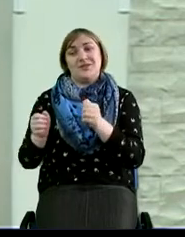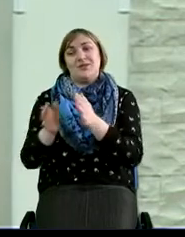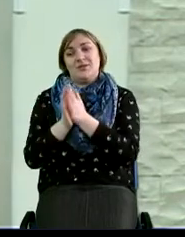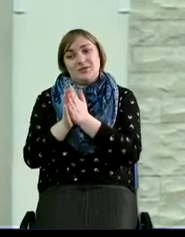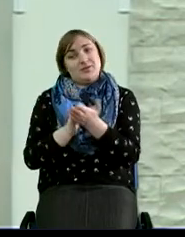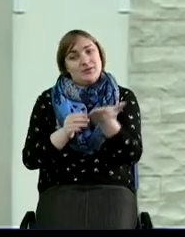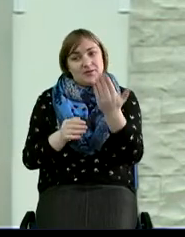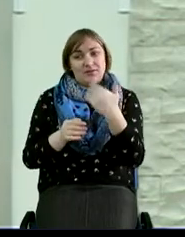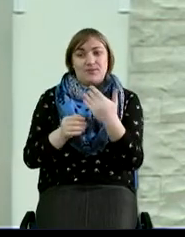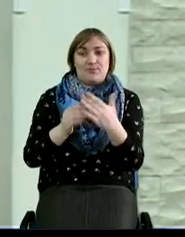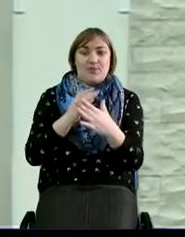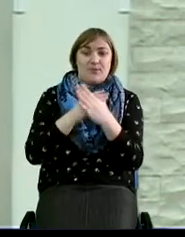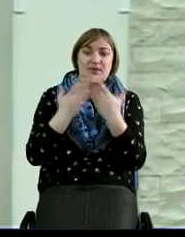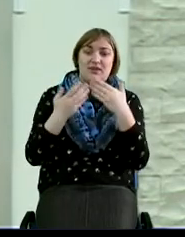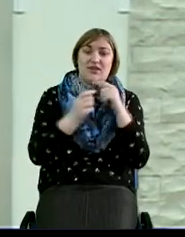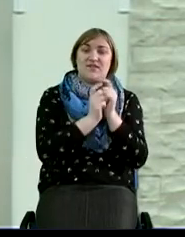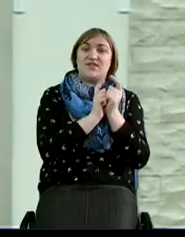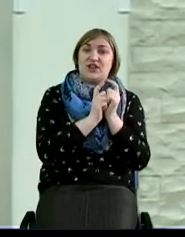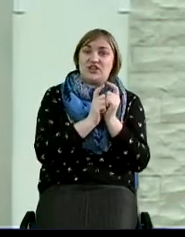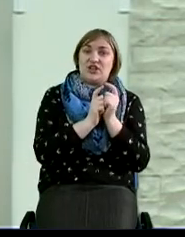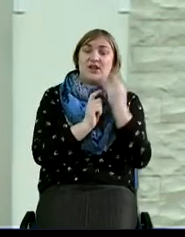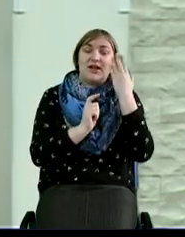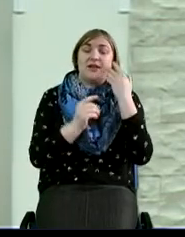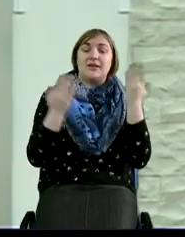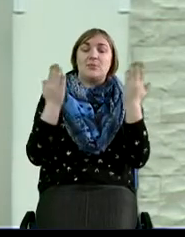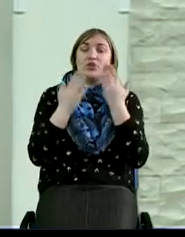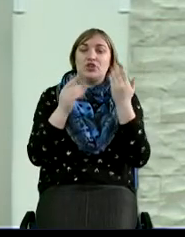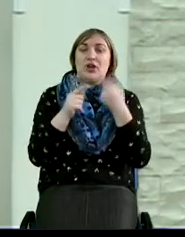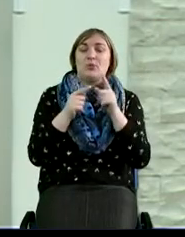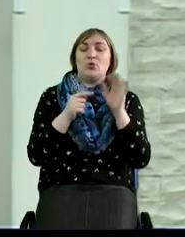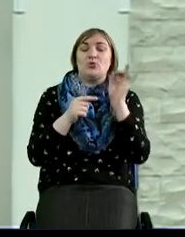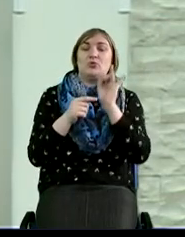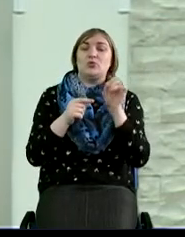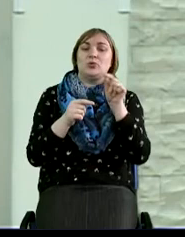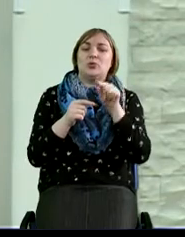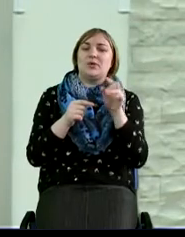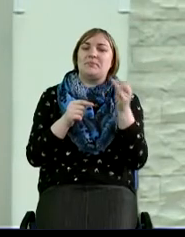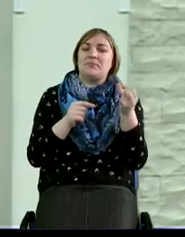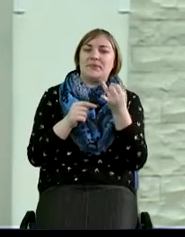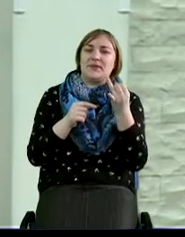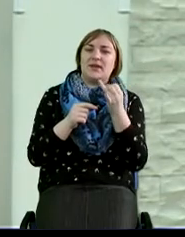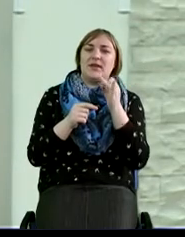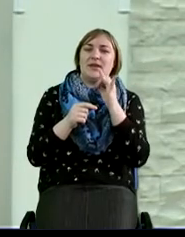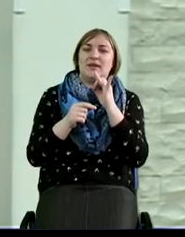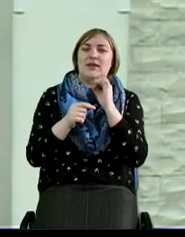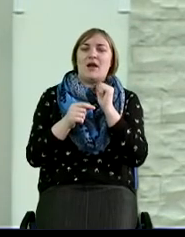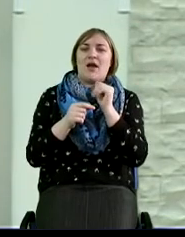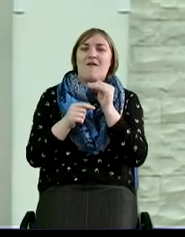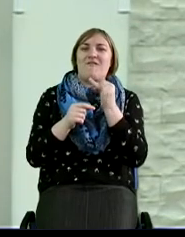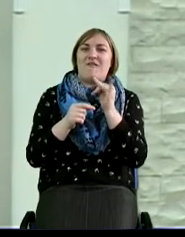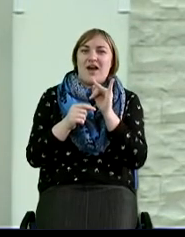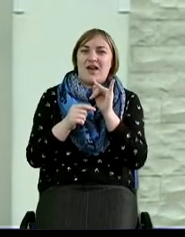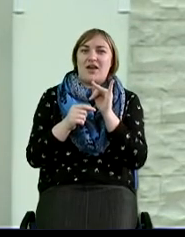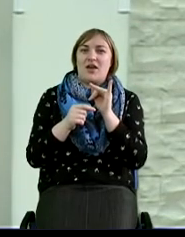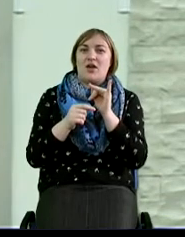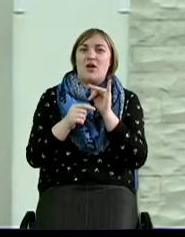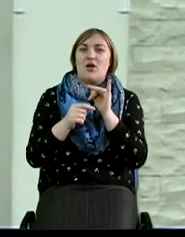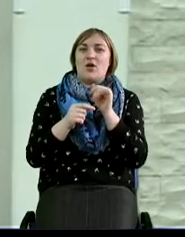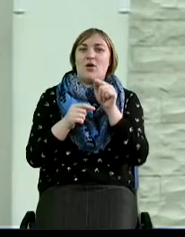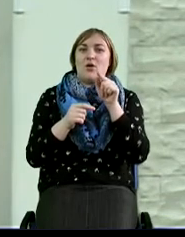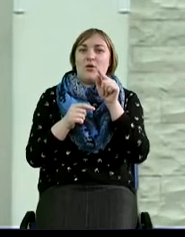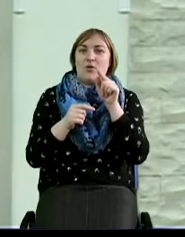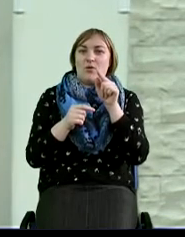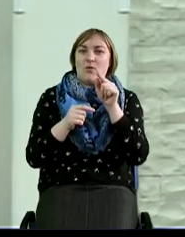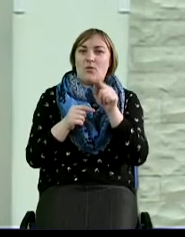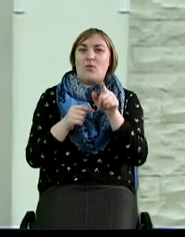этом сражении. И когда мы читаем эту историю, то там интересно, что Иофай, даже будучи то, что он был